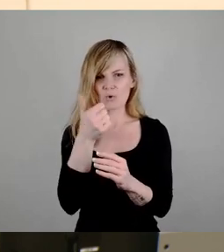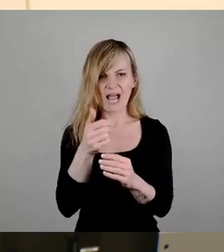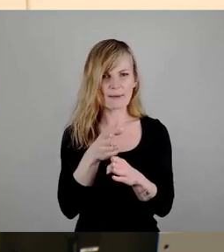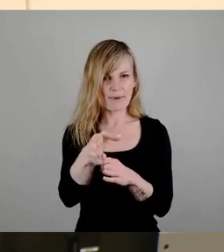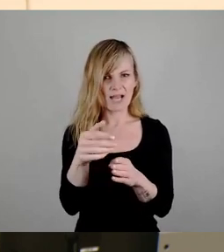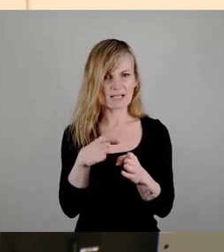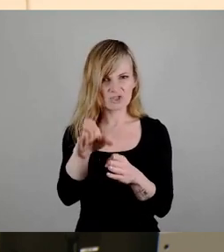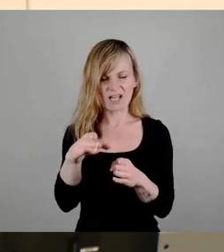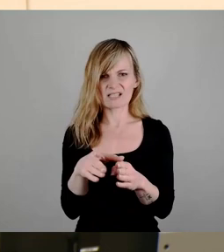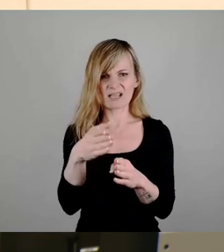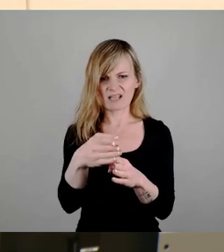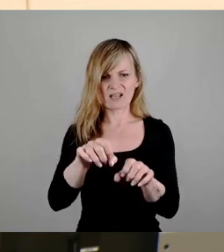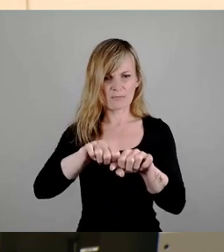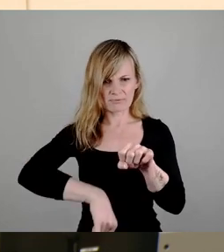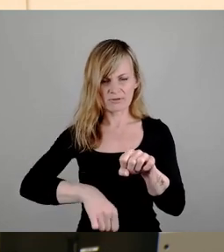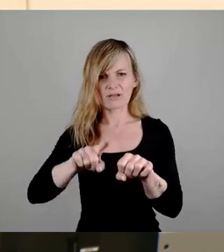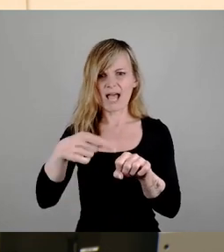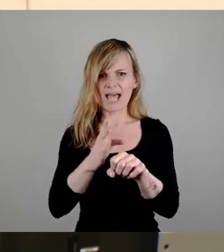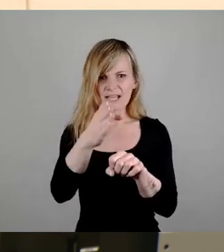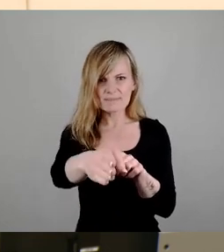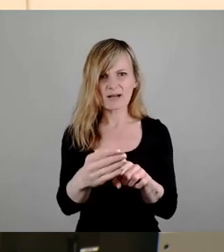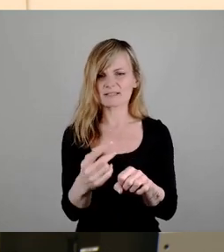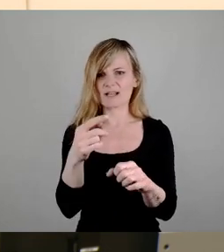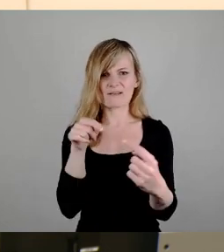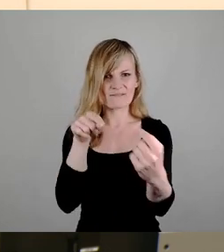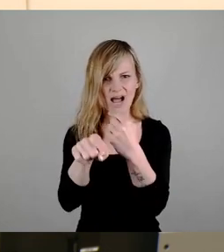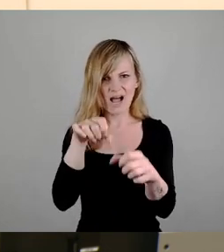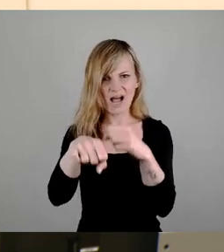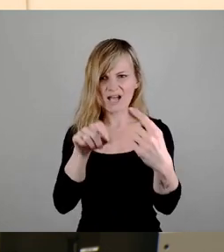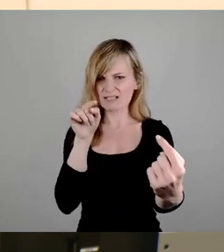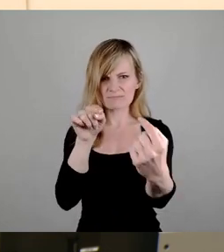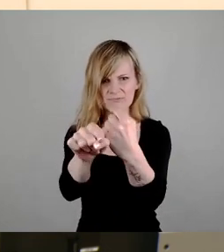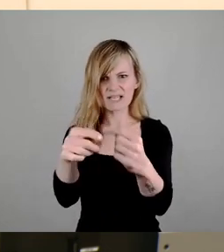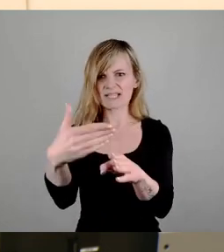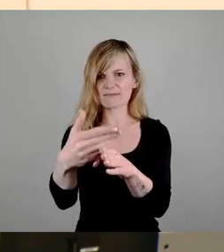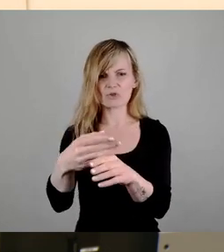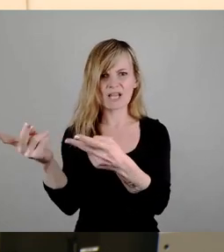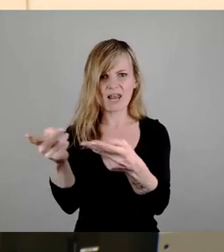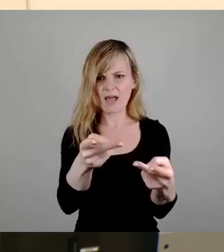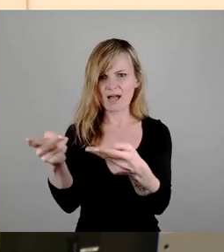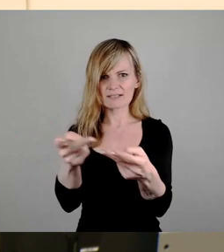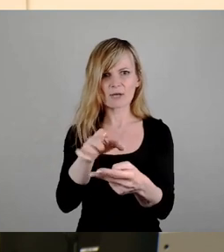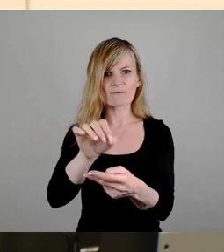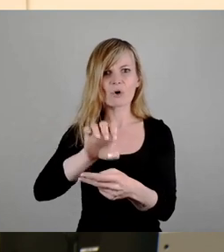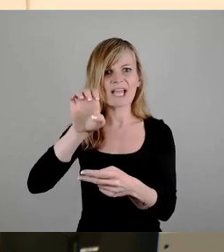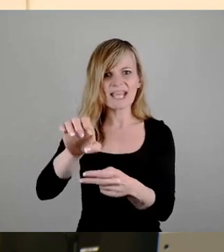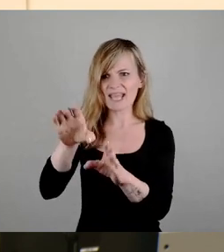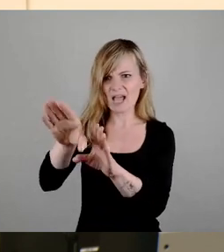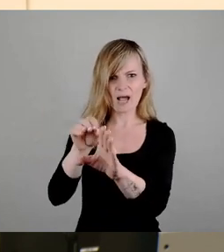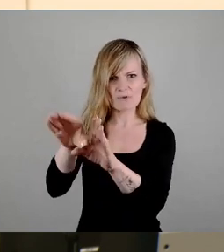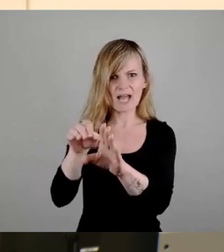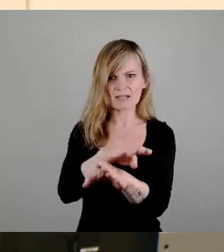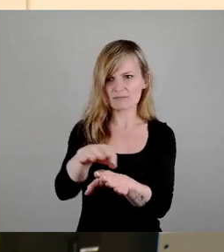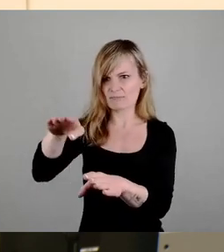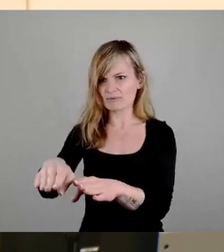Es geht irgendwie Einbahnstraße und die Fahrräder fahren in zwei Richtungen. Und dazwischen ist aber noch Ladeeinrichtung für E-Fahrzeuge, wo der Radweg dann aufhört. Also